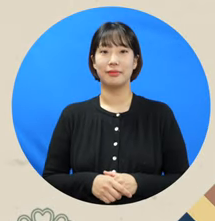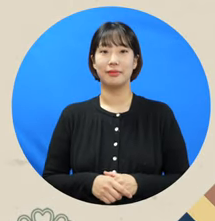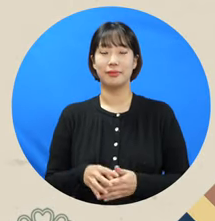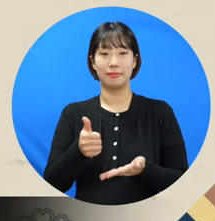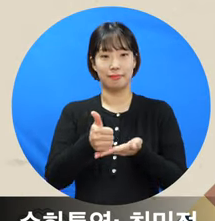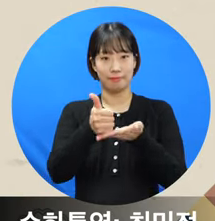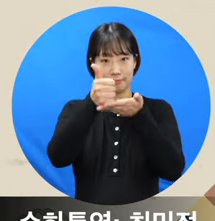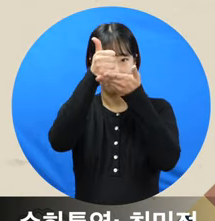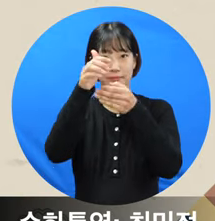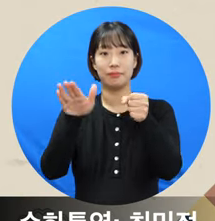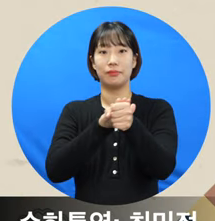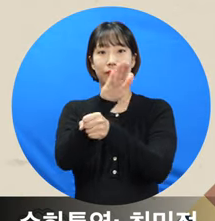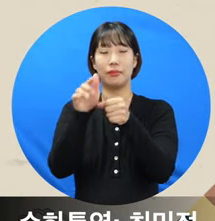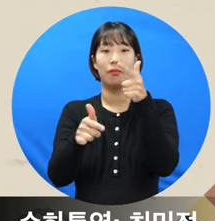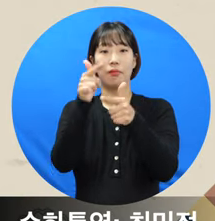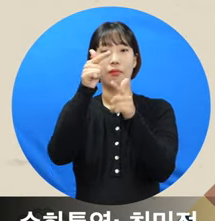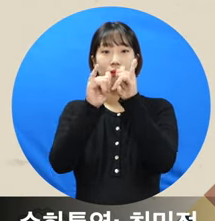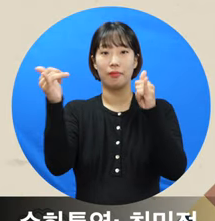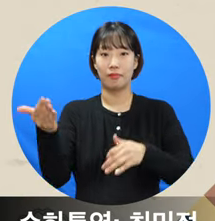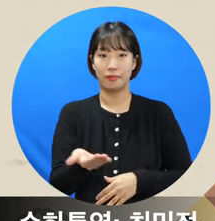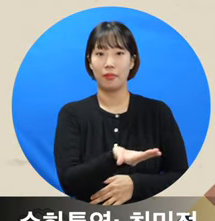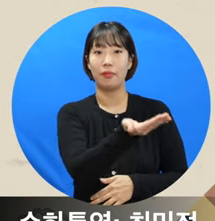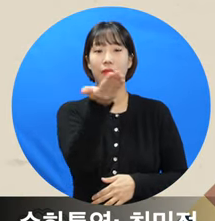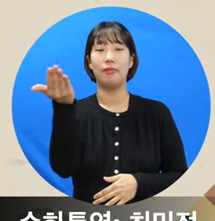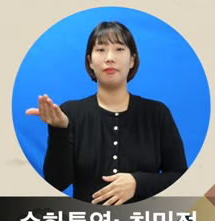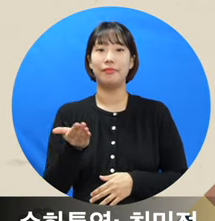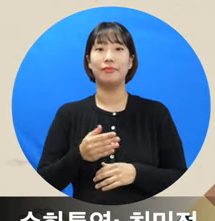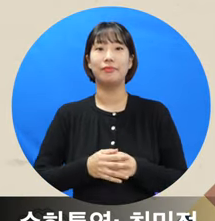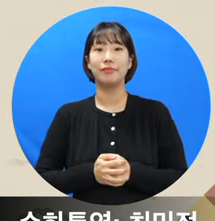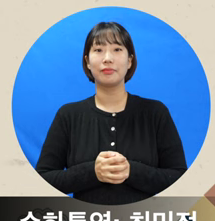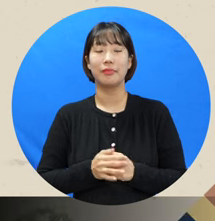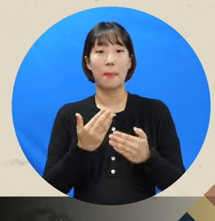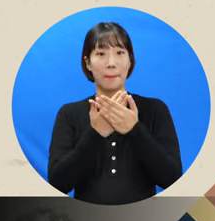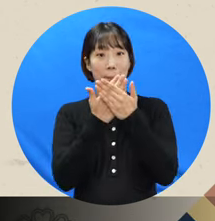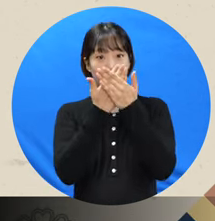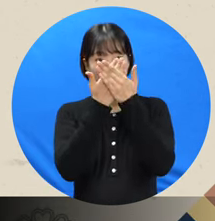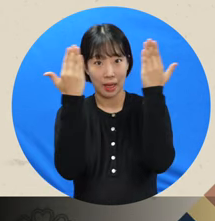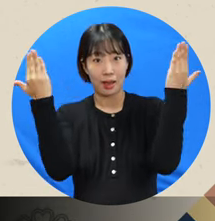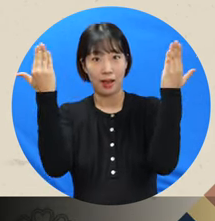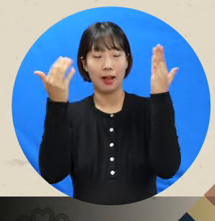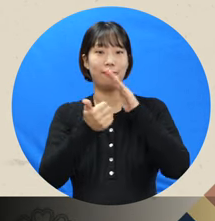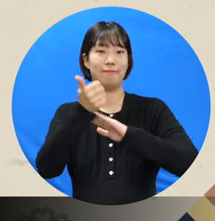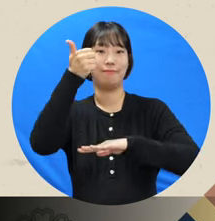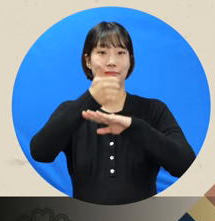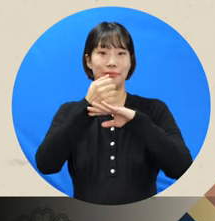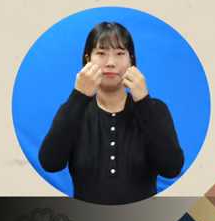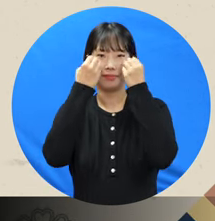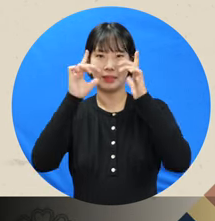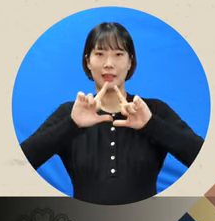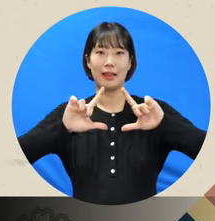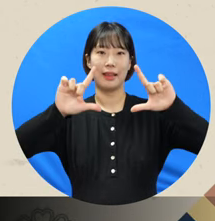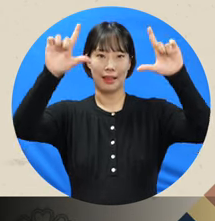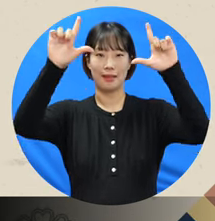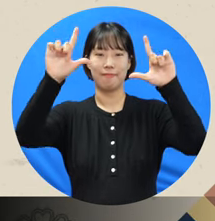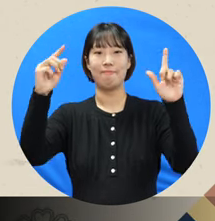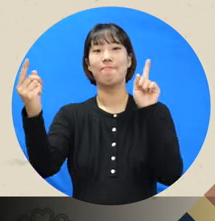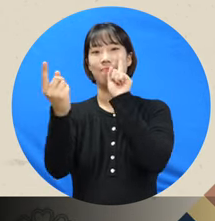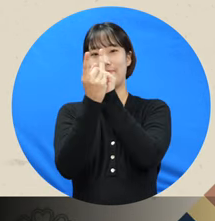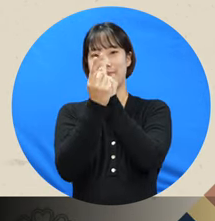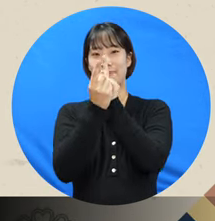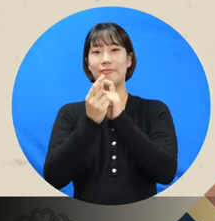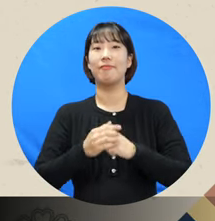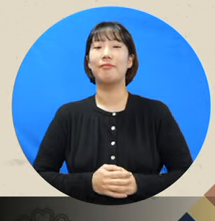존경하고 사랑하는 목포시민 여러분, 밝고 희망찬 이민년 새해가 밝았습니다.